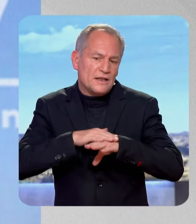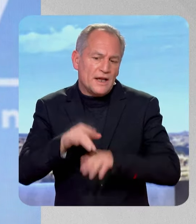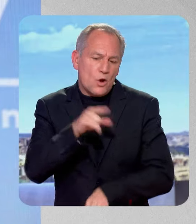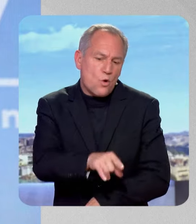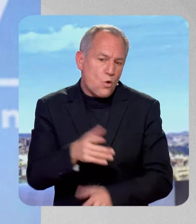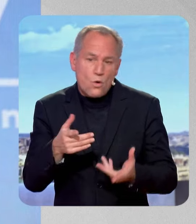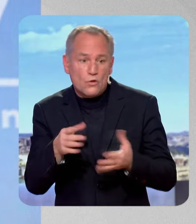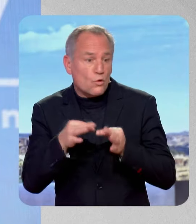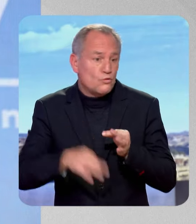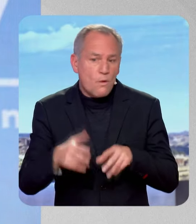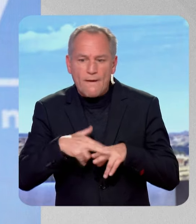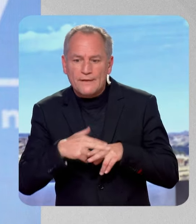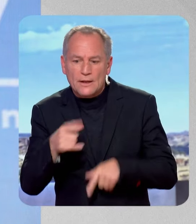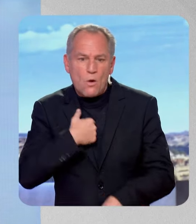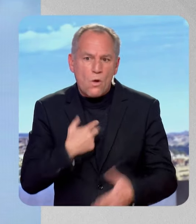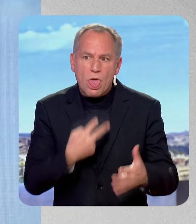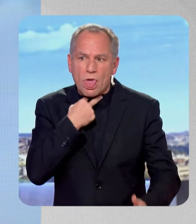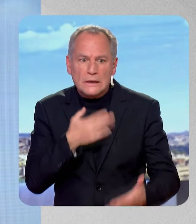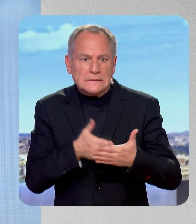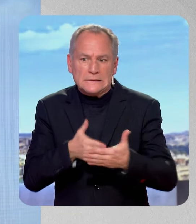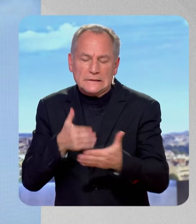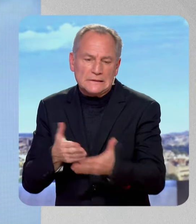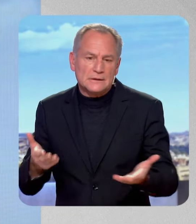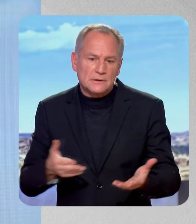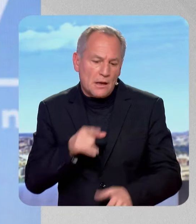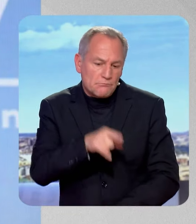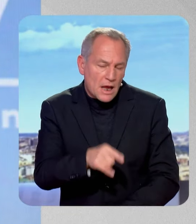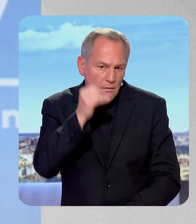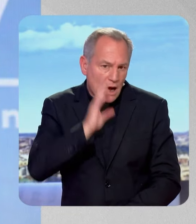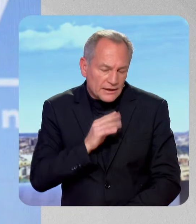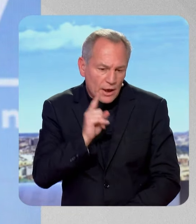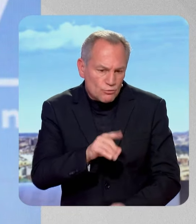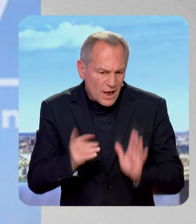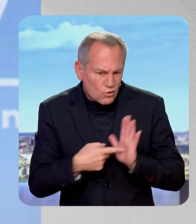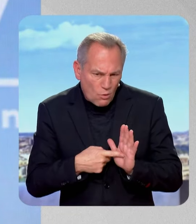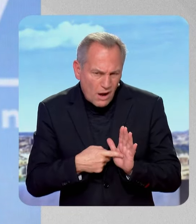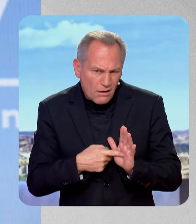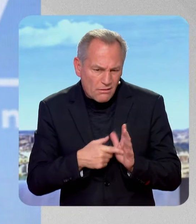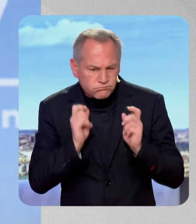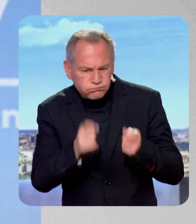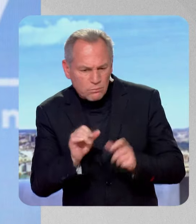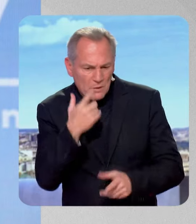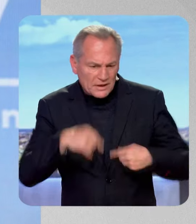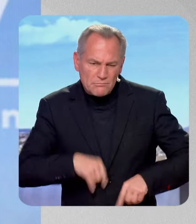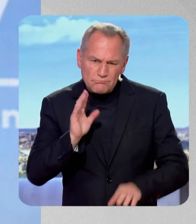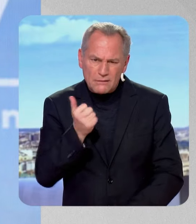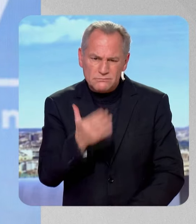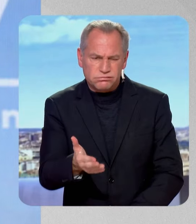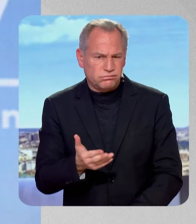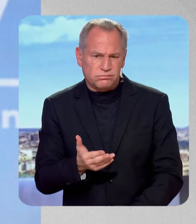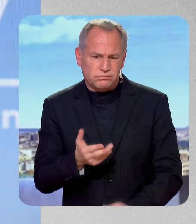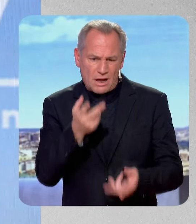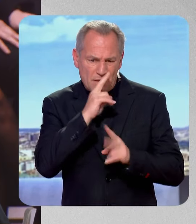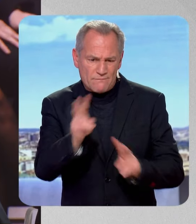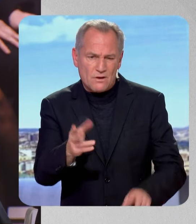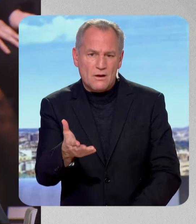comment faire, et qui nomme cet homme-là pour continuer sa politique. Mais il n'est pas plus légitime qu'un autre, et donc il n a plus de méthode après. Et je veux